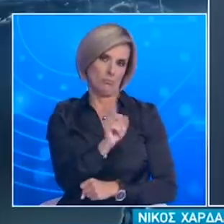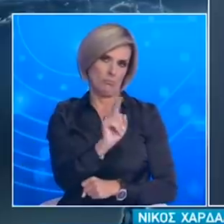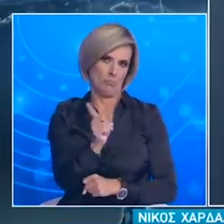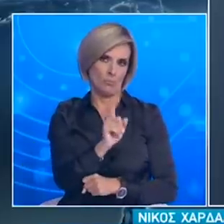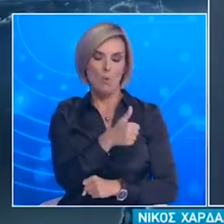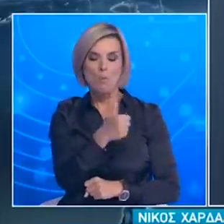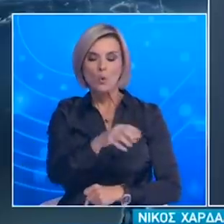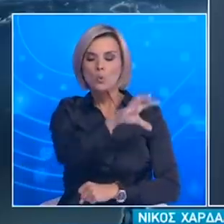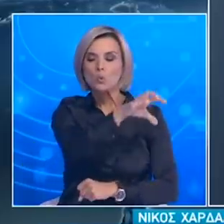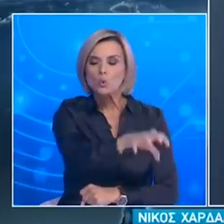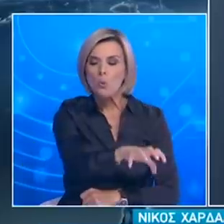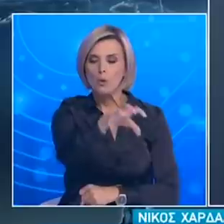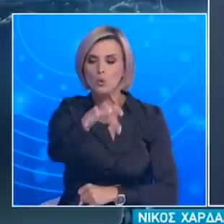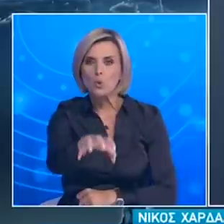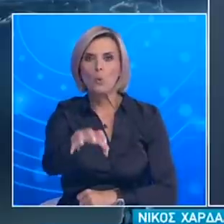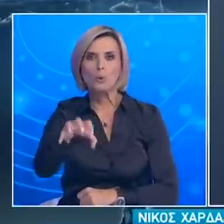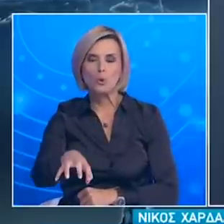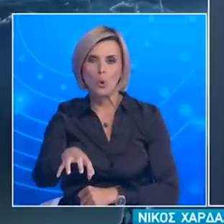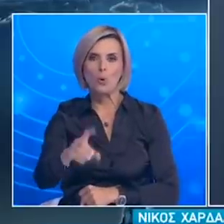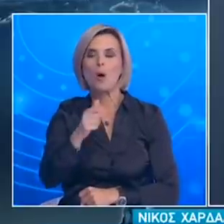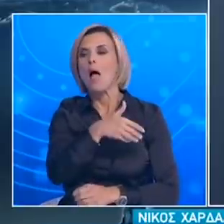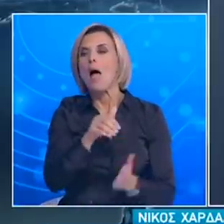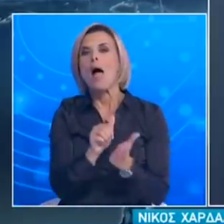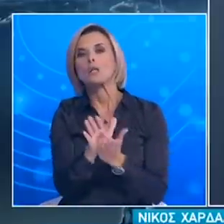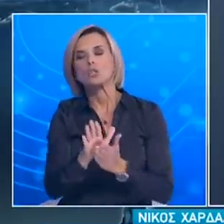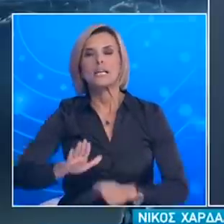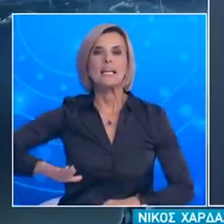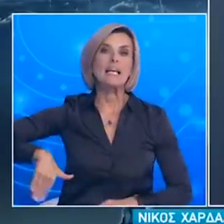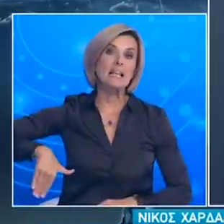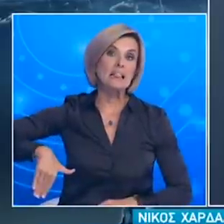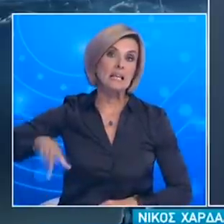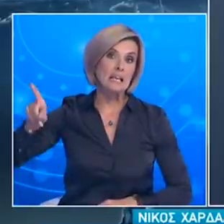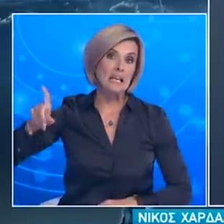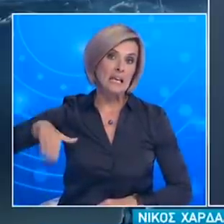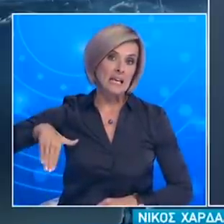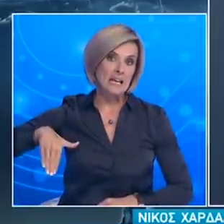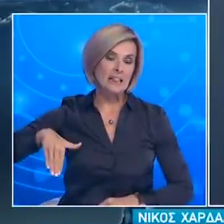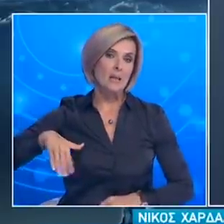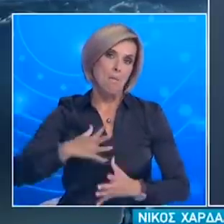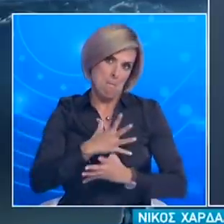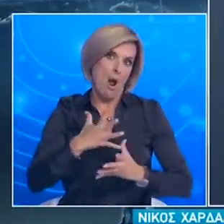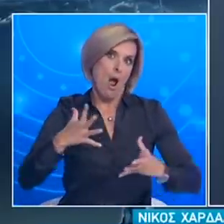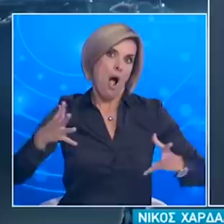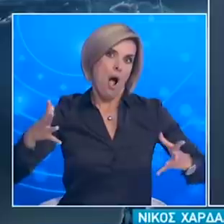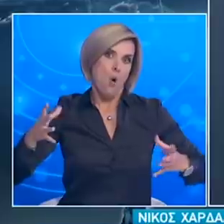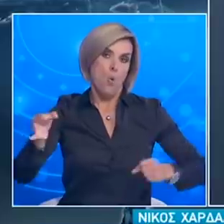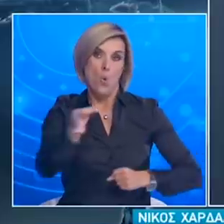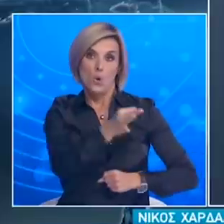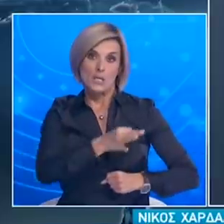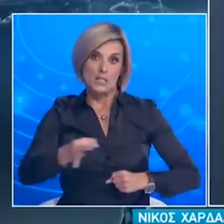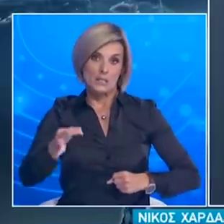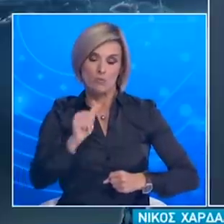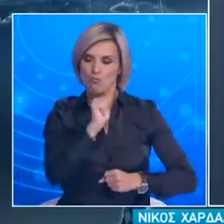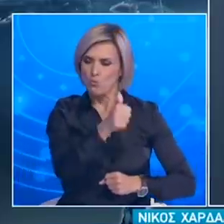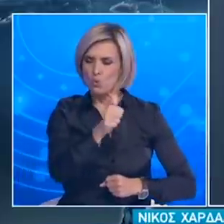μητροπολιτικές περιοχές δηλαδή την Κρήτη οι οποίες έχουν μετακινήσεις μεταξύ νομών, έχουν μια αυτονομία